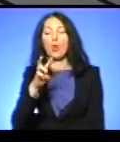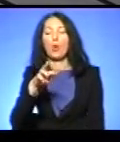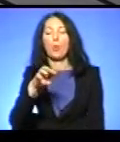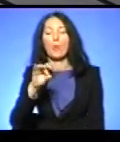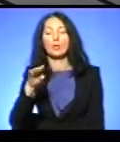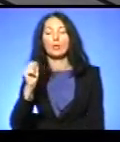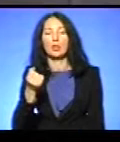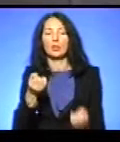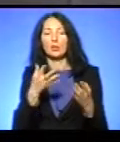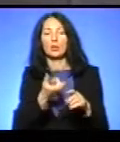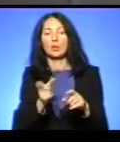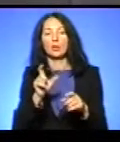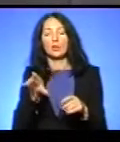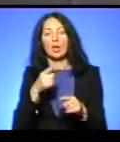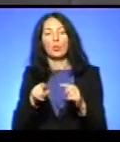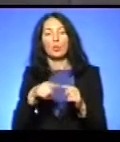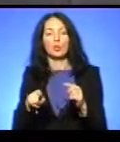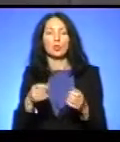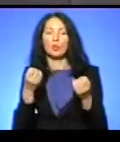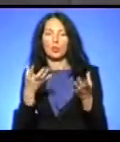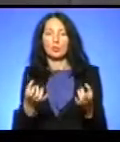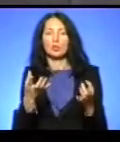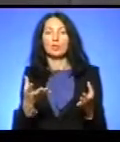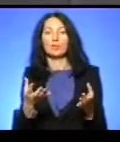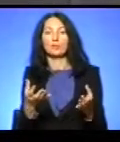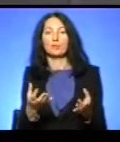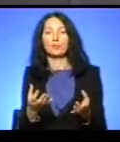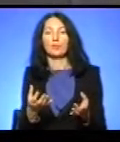простіше. Насправді, все дійсно простіше.